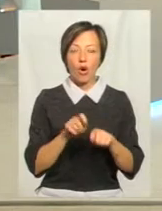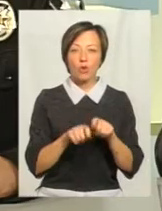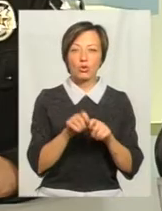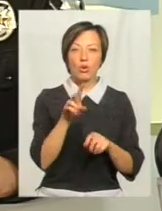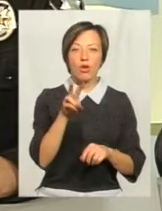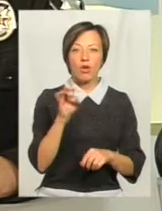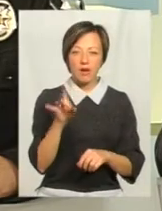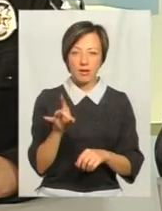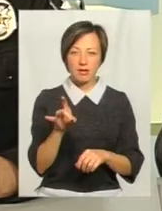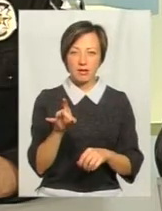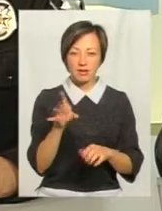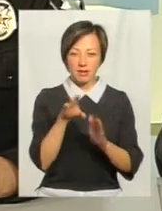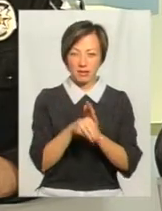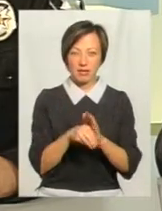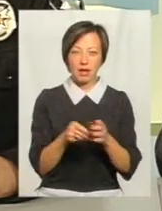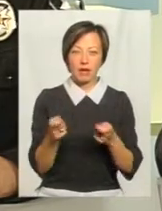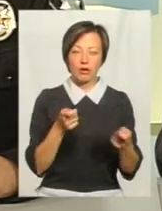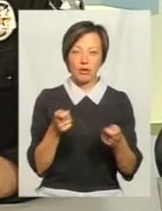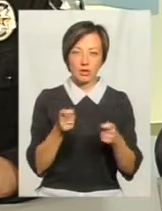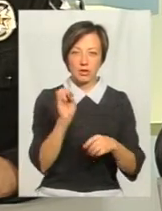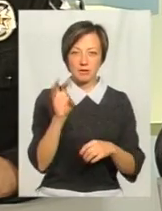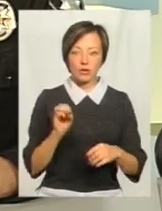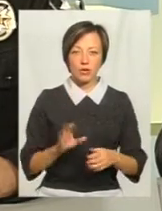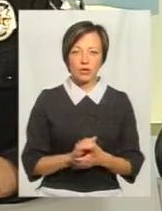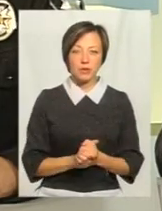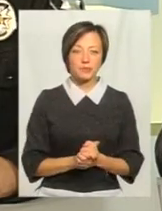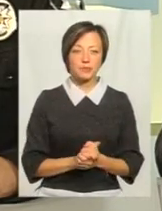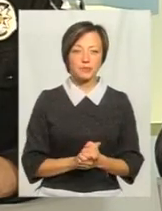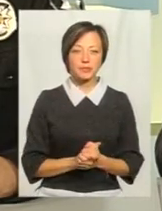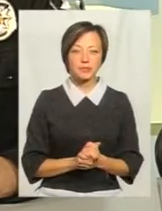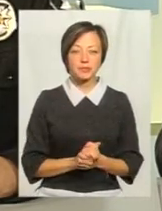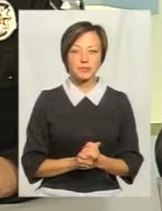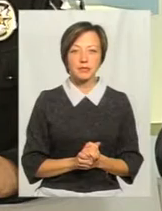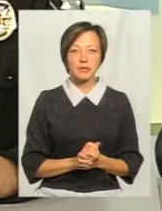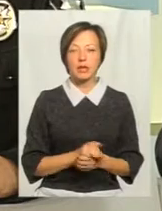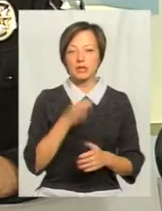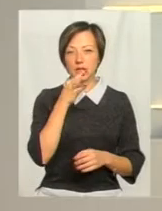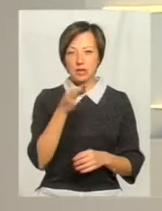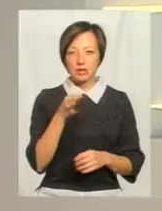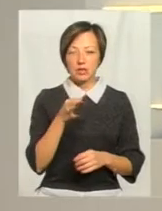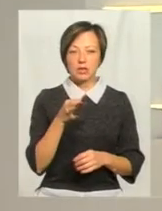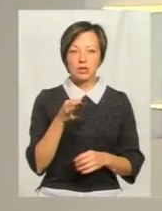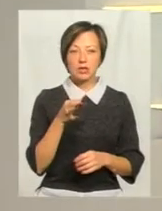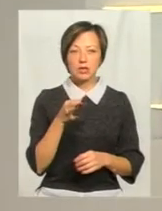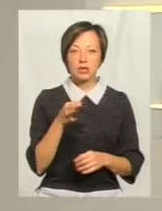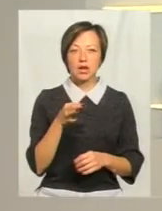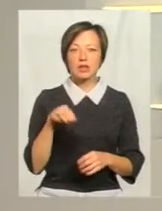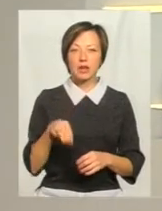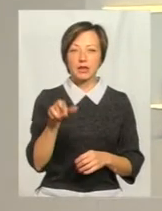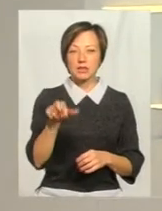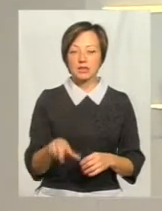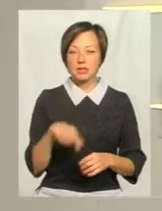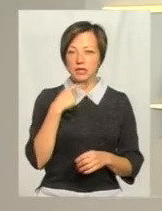Контролер, який керує на світлофорі. От справедливості заради зауважу, що Нестор Хархаліс відзначив